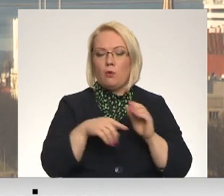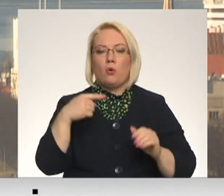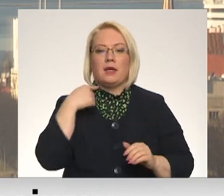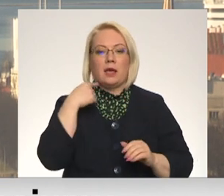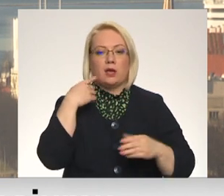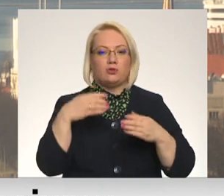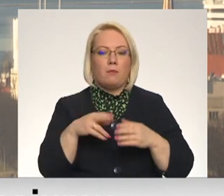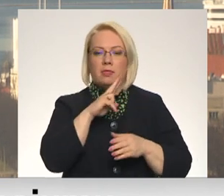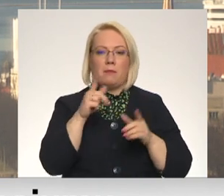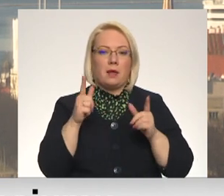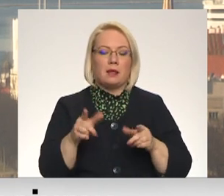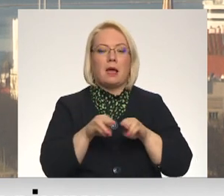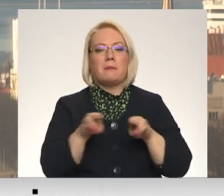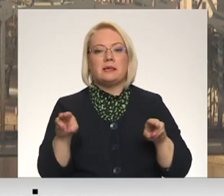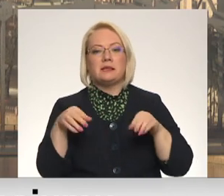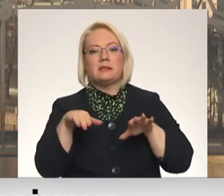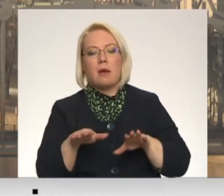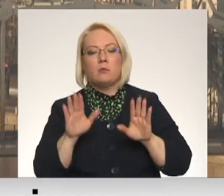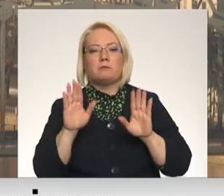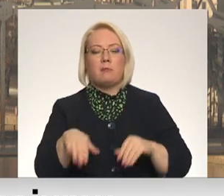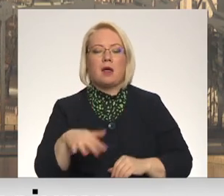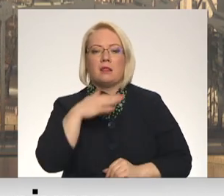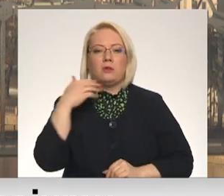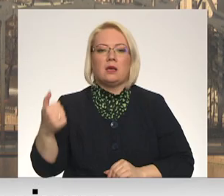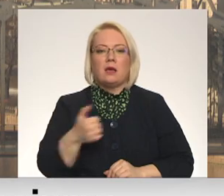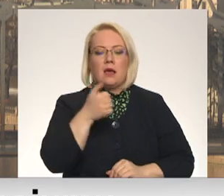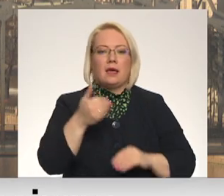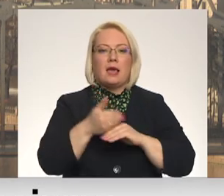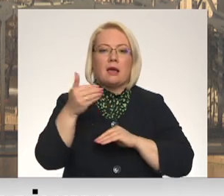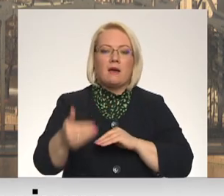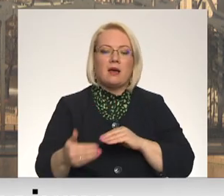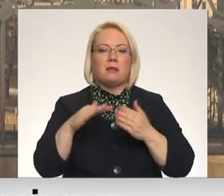uzskata, ka ministrijas lēmums par vairākiem gadiem var iekavēt pilsētas attīstību.